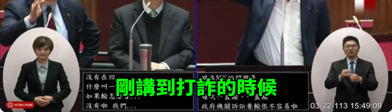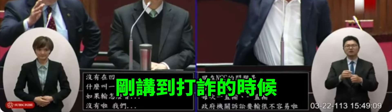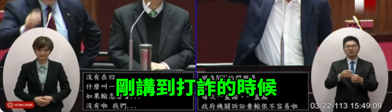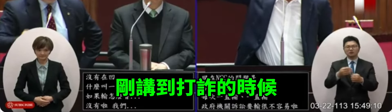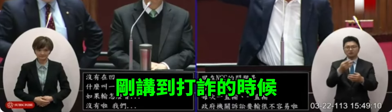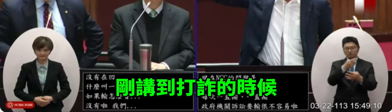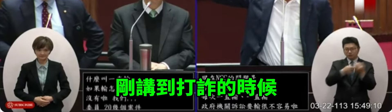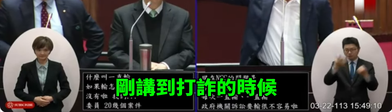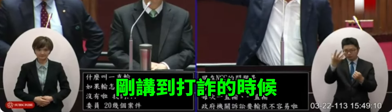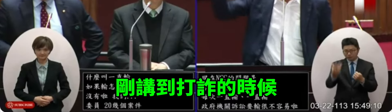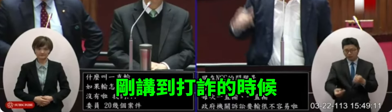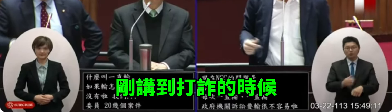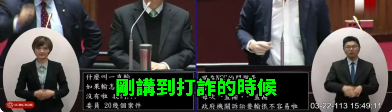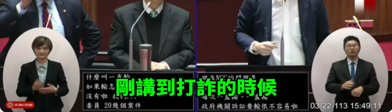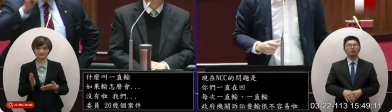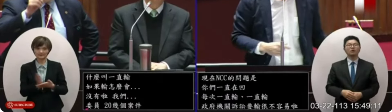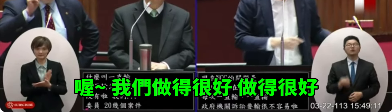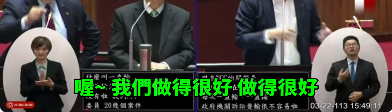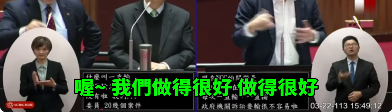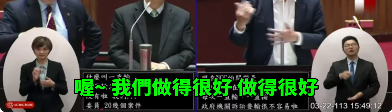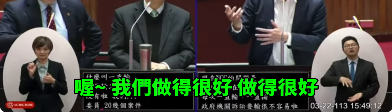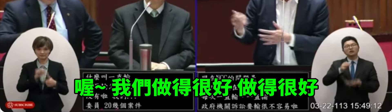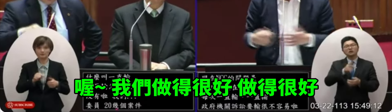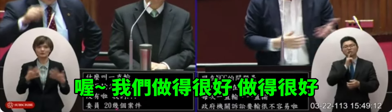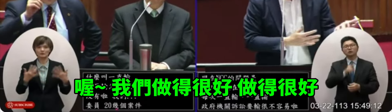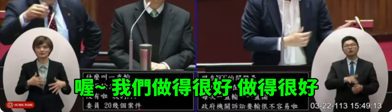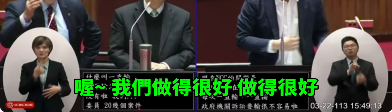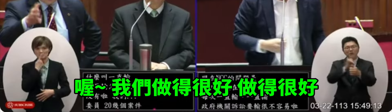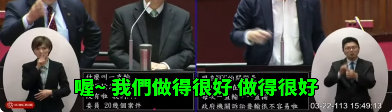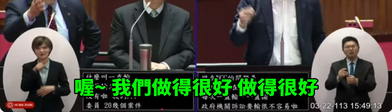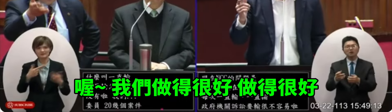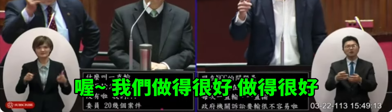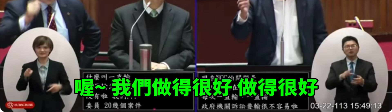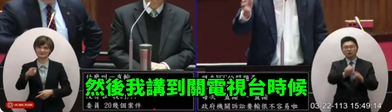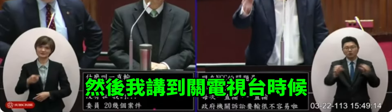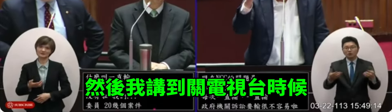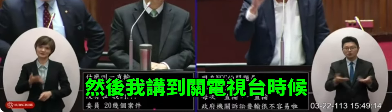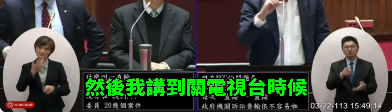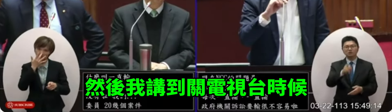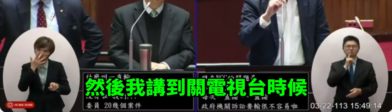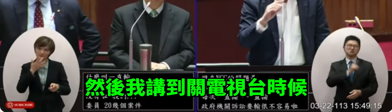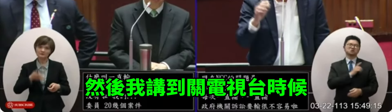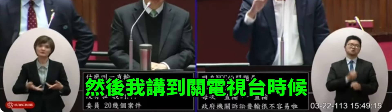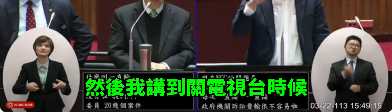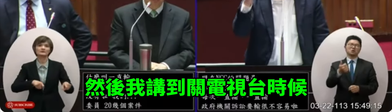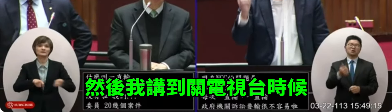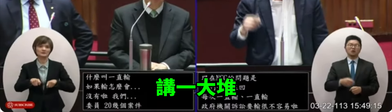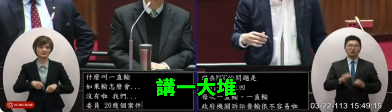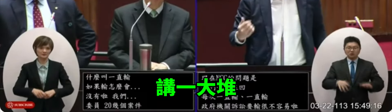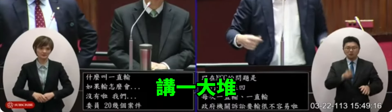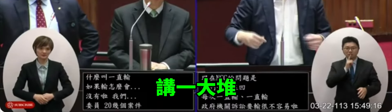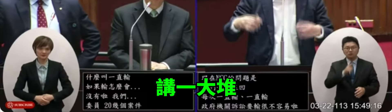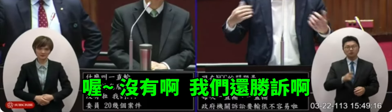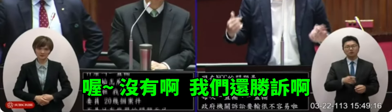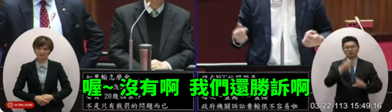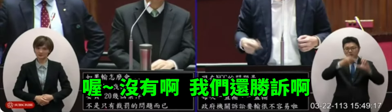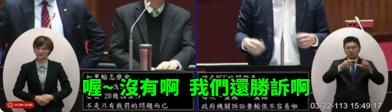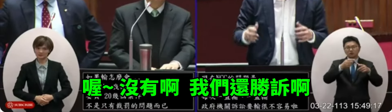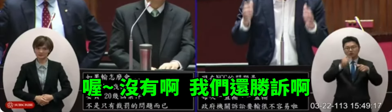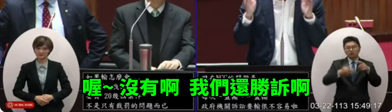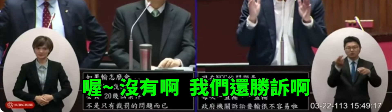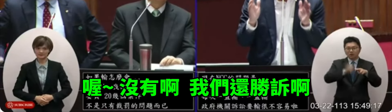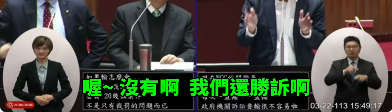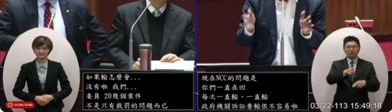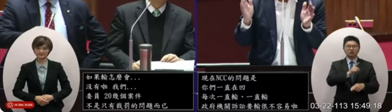照不是只有財法的問題而已啦炸的時候我們已經過了打完關電視台的時候講一大堆沒有我們